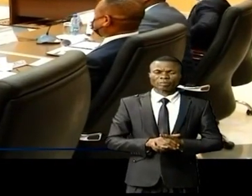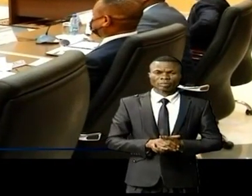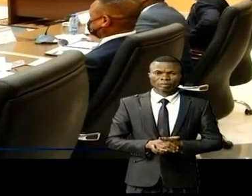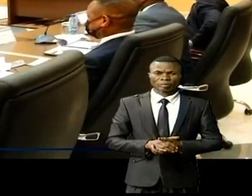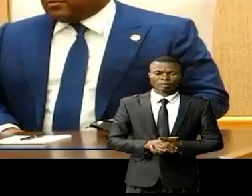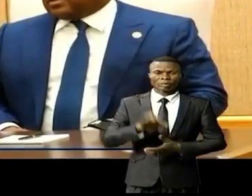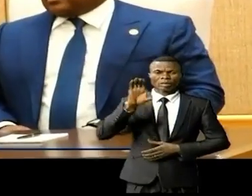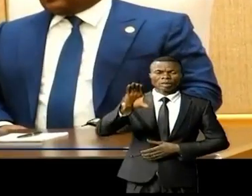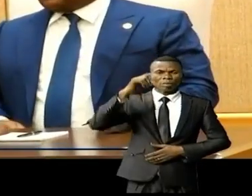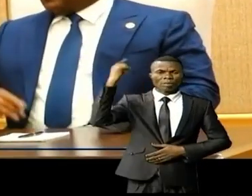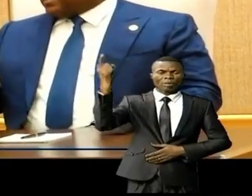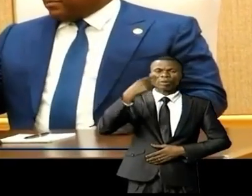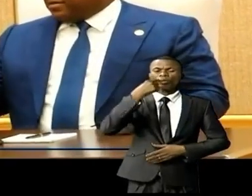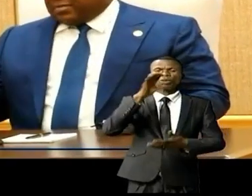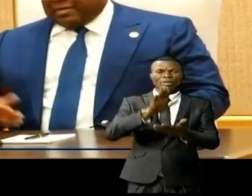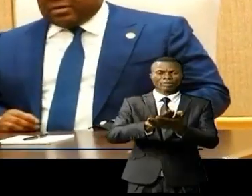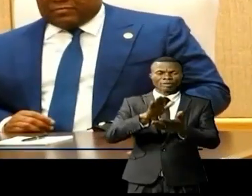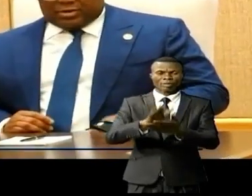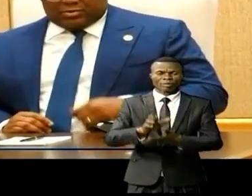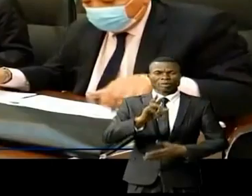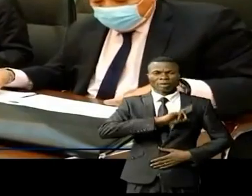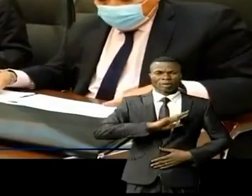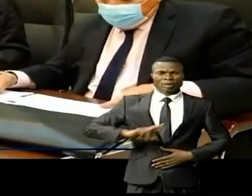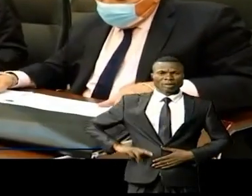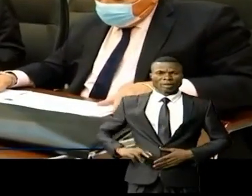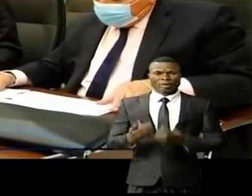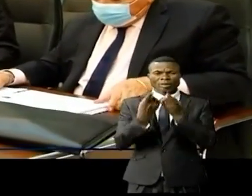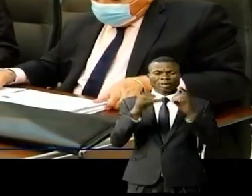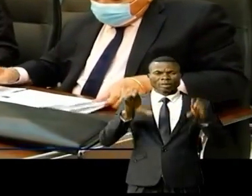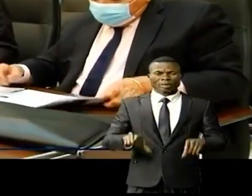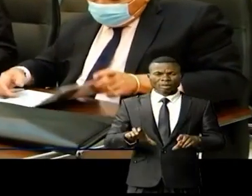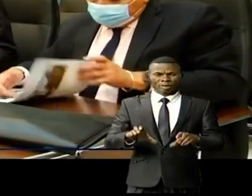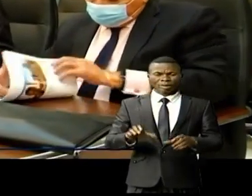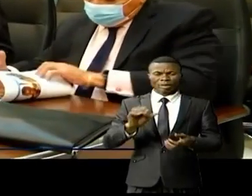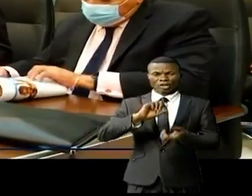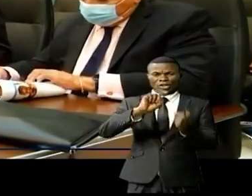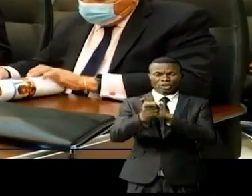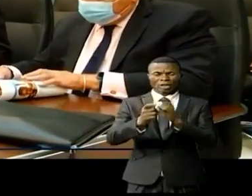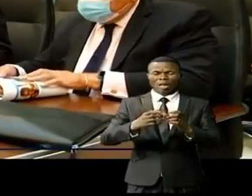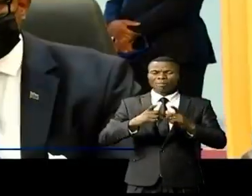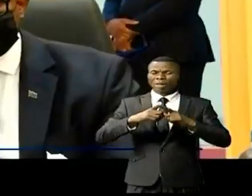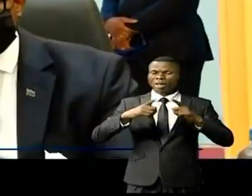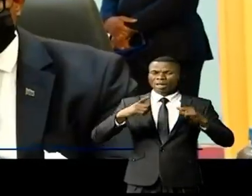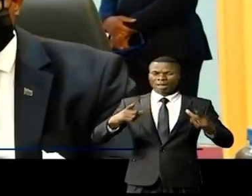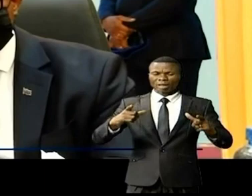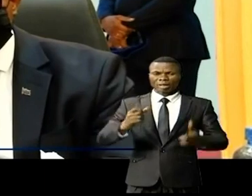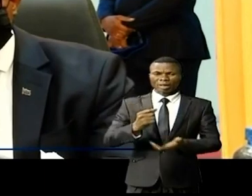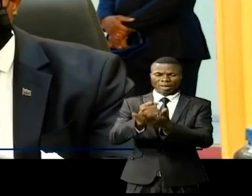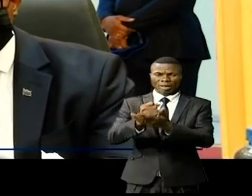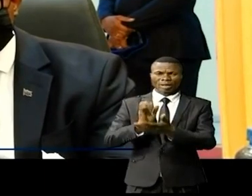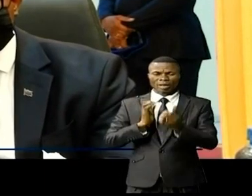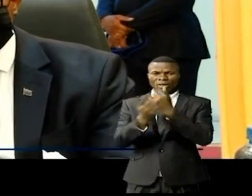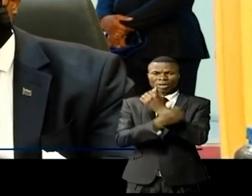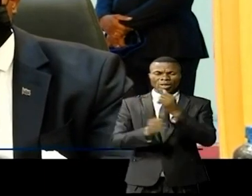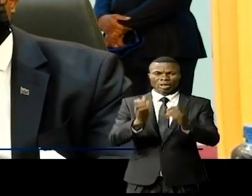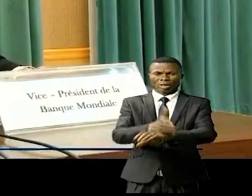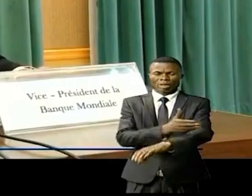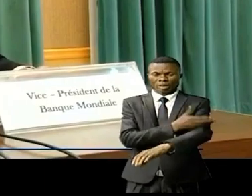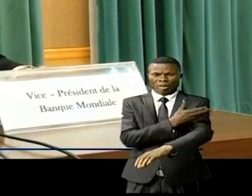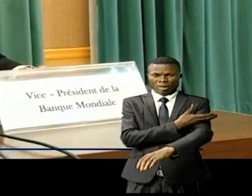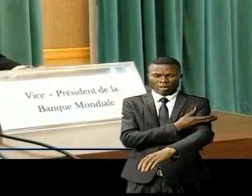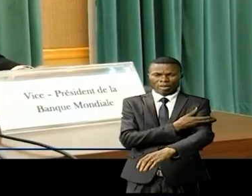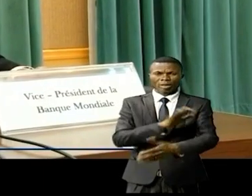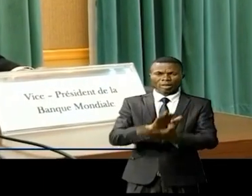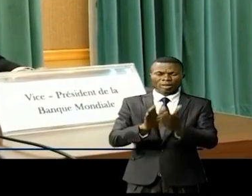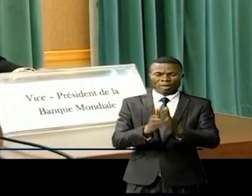Banque mondiale félicite la République de Brattu du Congo pour ses grandes réformes permettant au pays de se mettre sur la voie de la